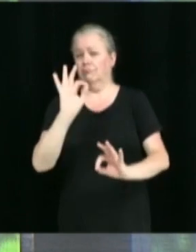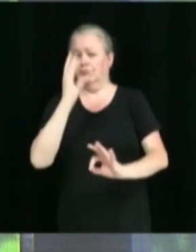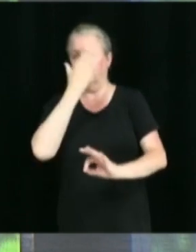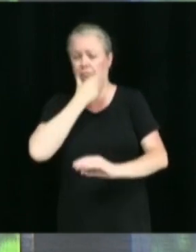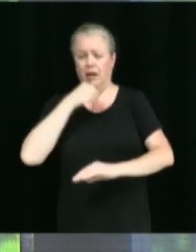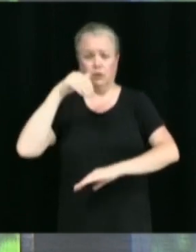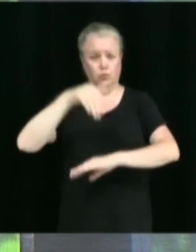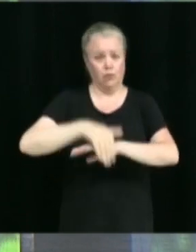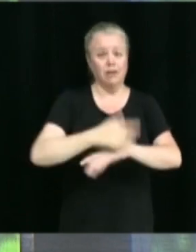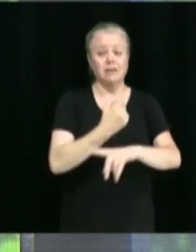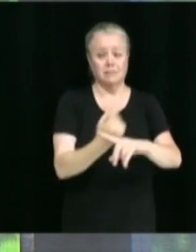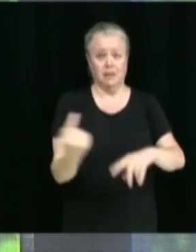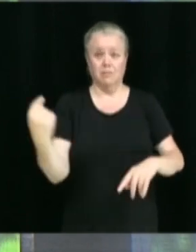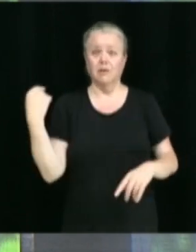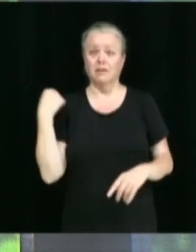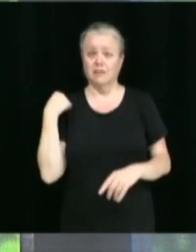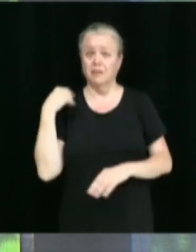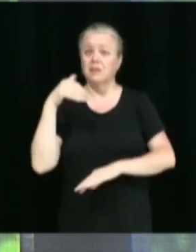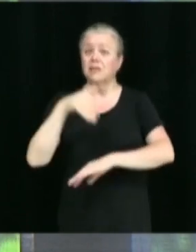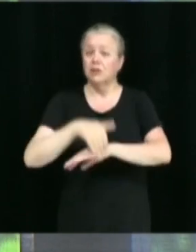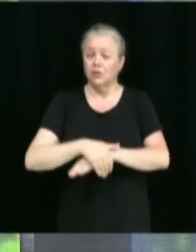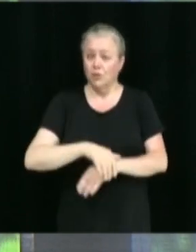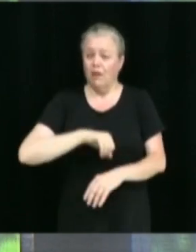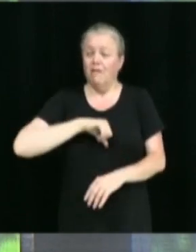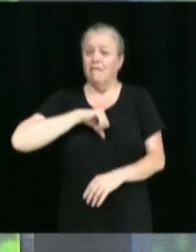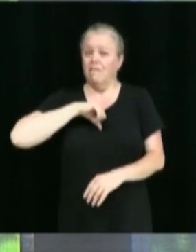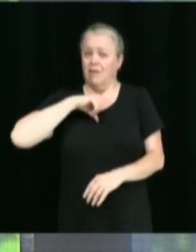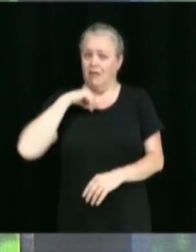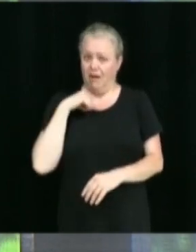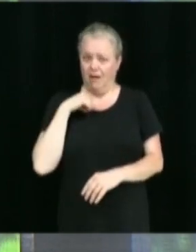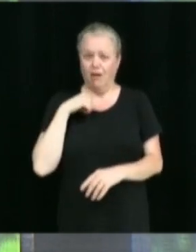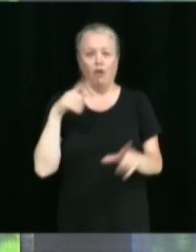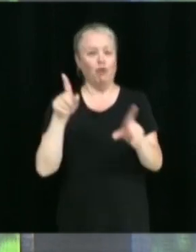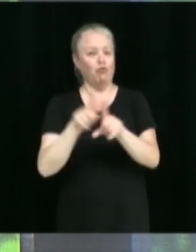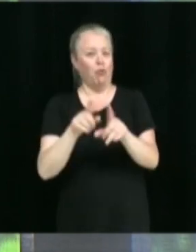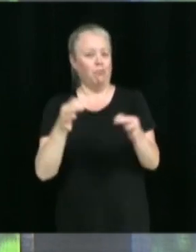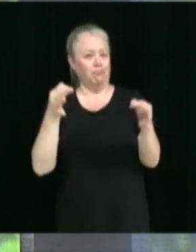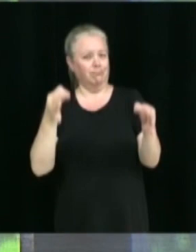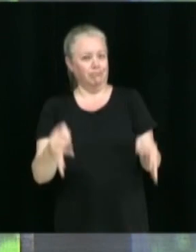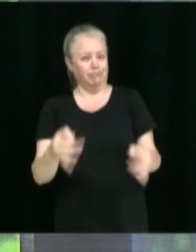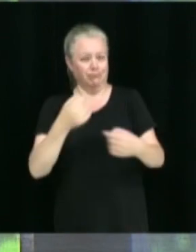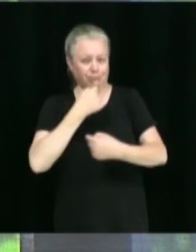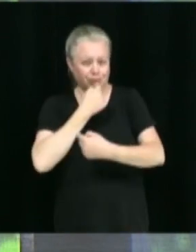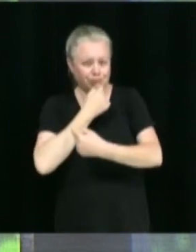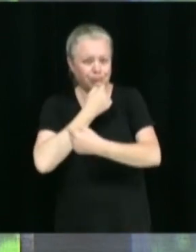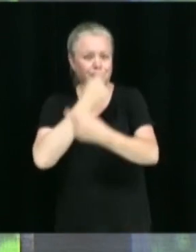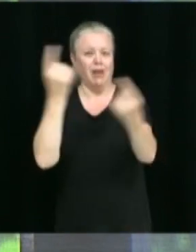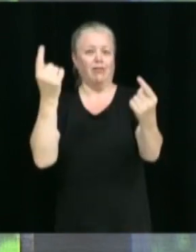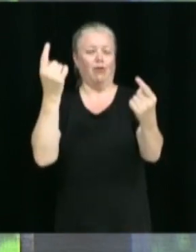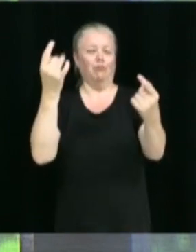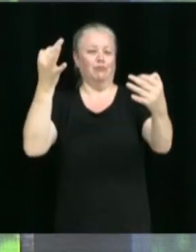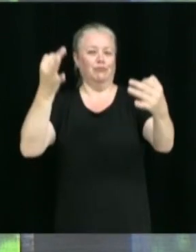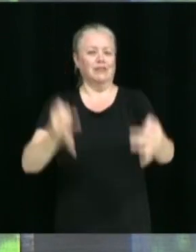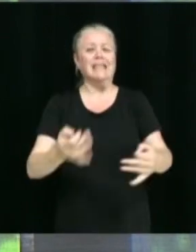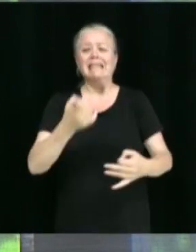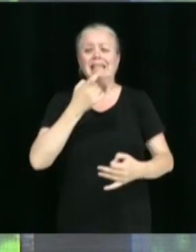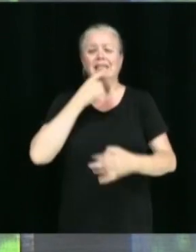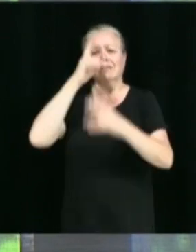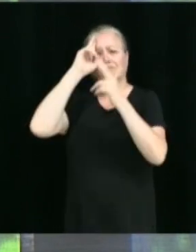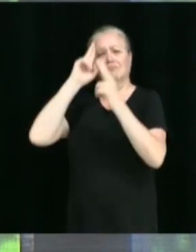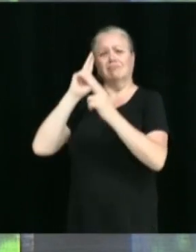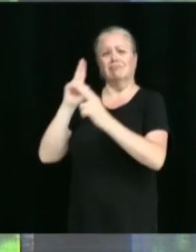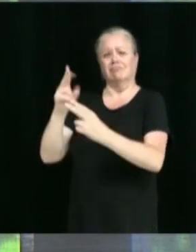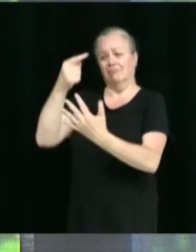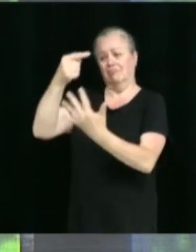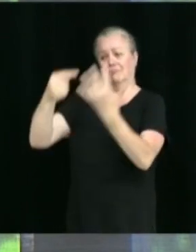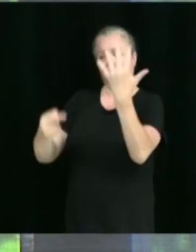nous sommes excessivement fiers ce soir de vous confirmer de façon officielle par l'entremise d'une résolution ceux qui ont été honorés. Et pour